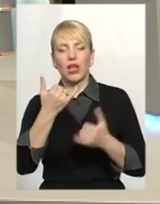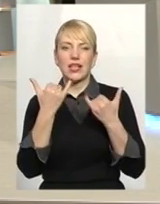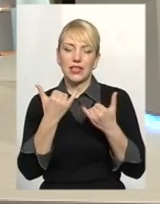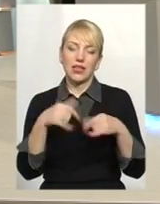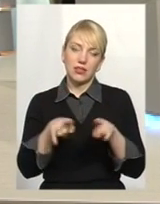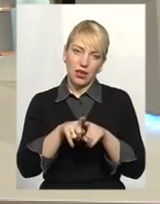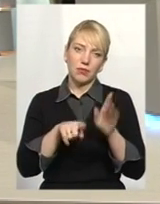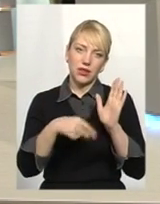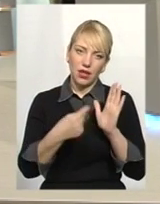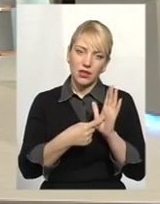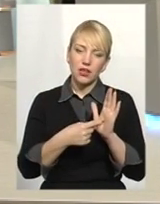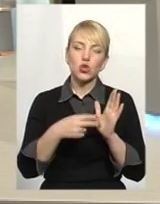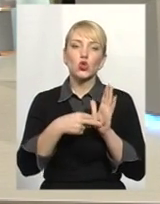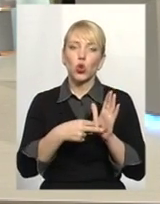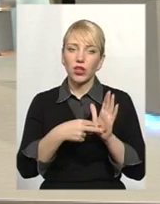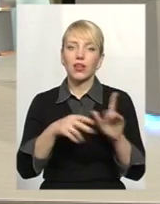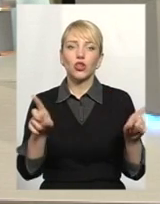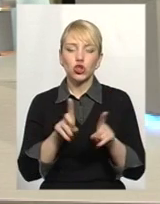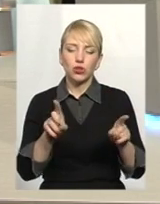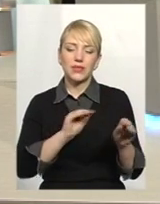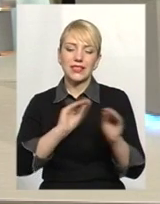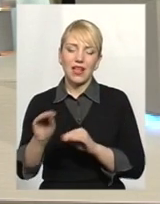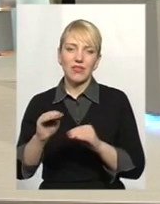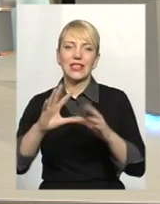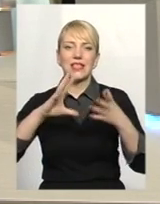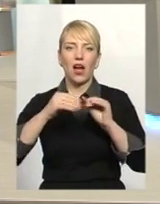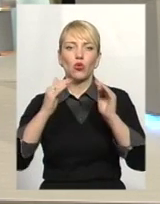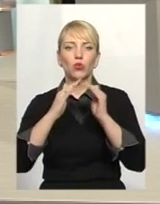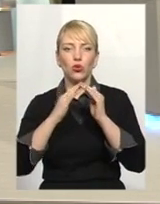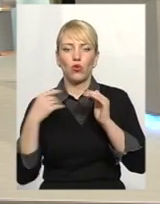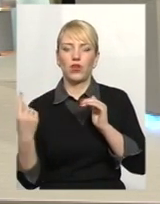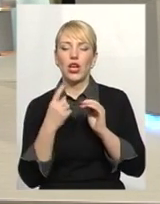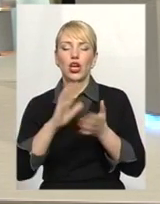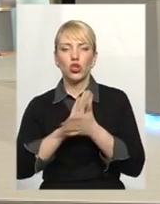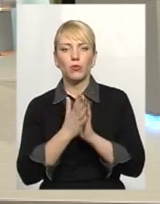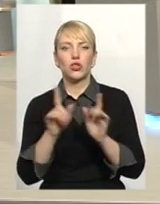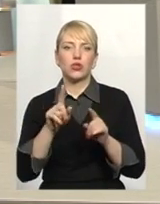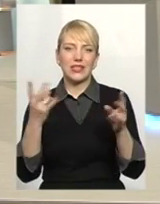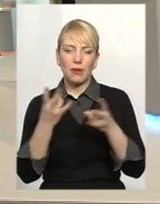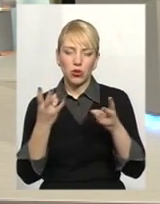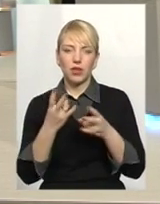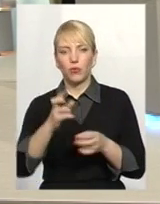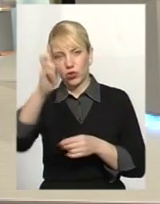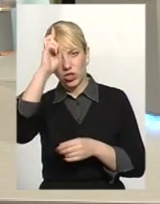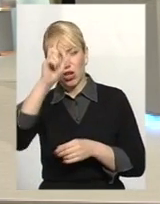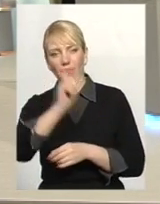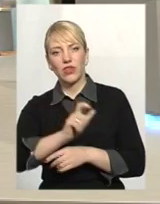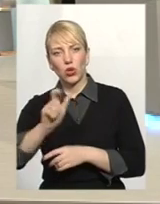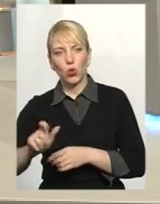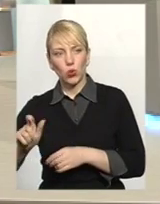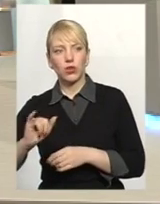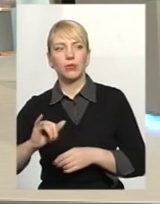стоїть так, щоб ставити їх і домовлятися, що це дійсно потрібно державі, людям,